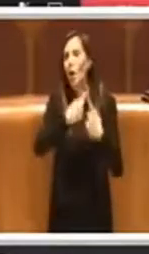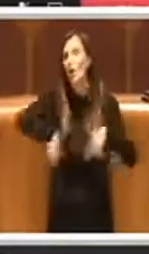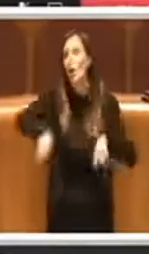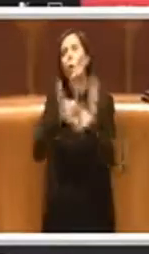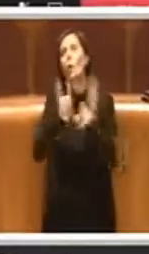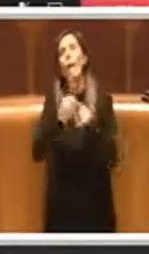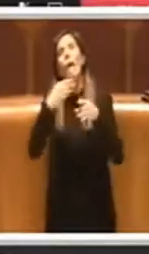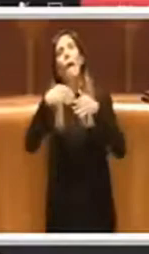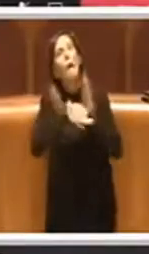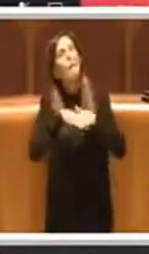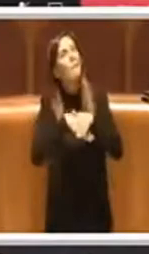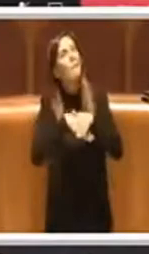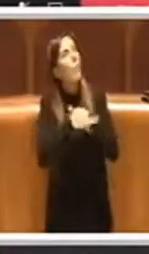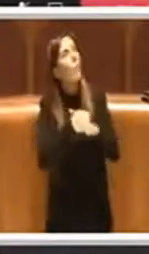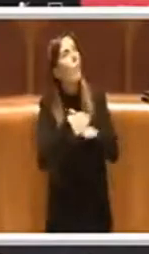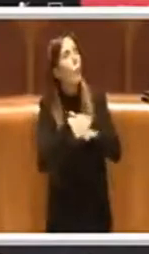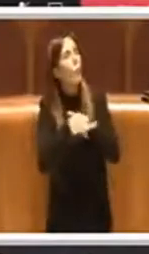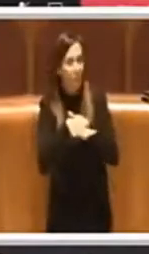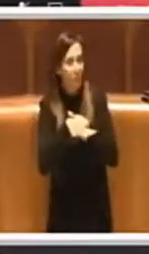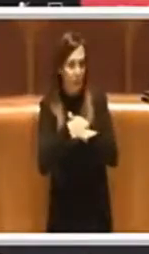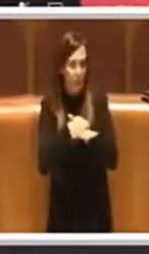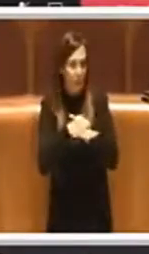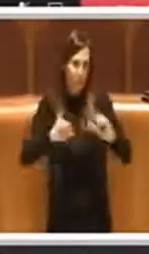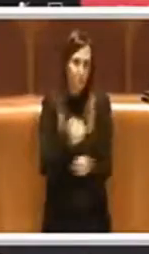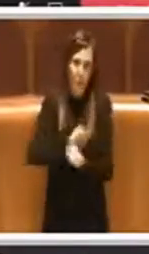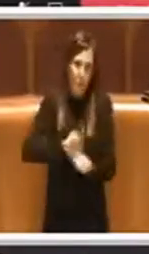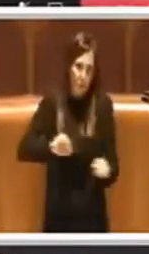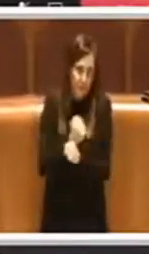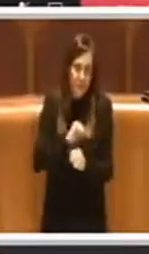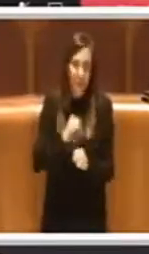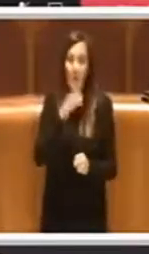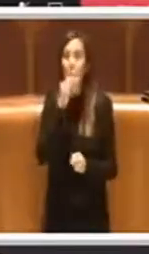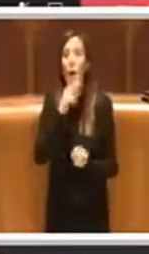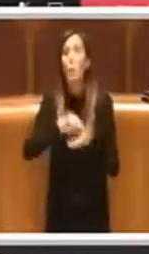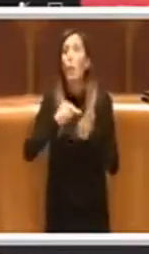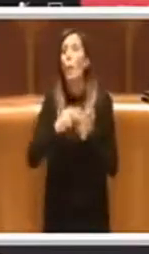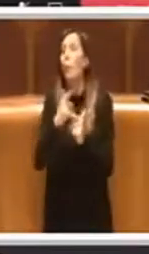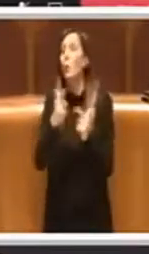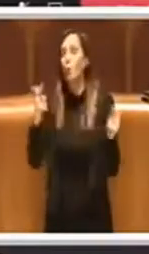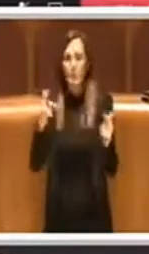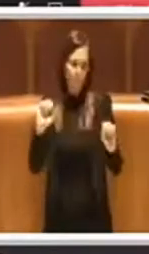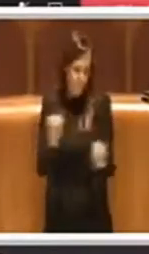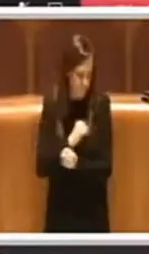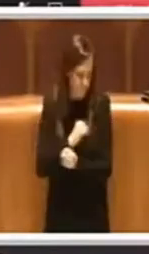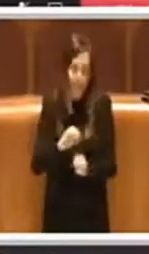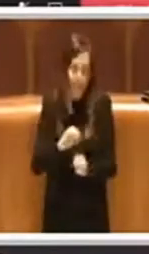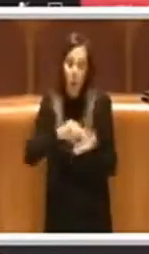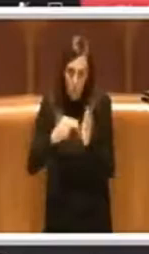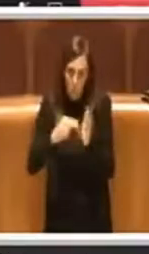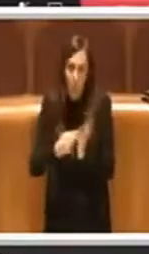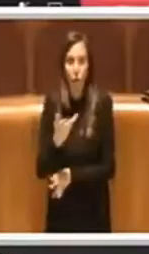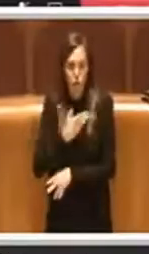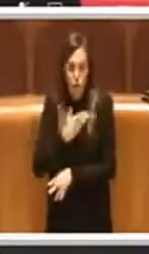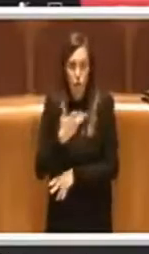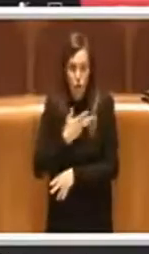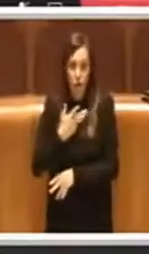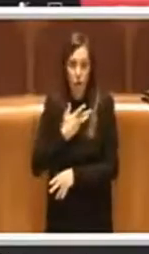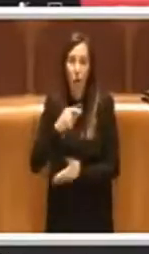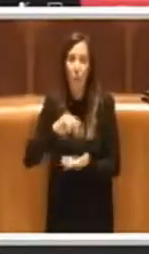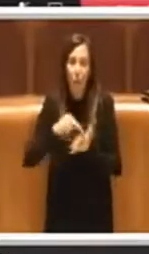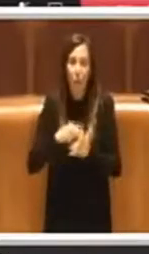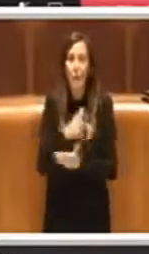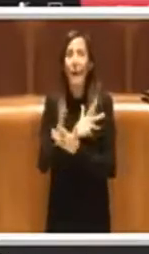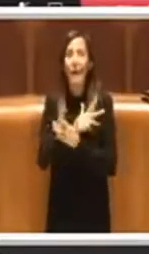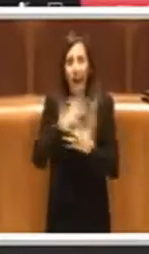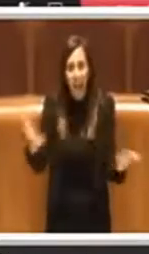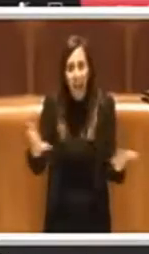dietro un filo d'erba a dire che non esistono i problemi, ci mancherebbe altro, perché i problemi ci sono e sono enormi, ma noi abbiamo